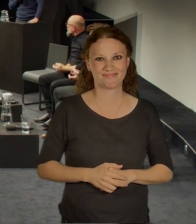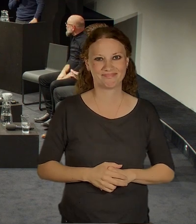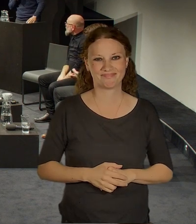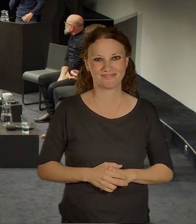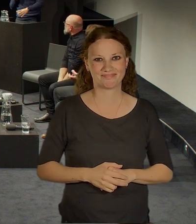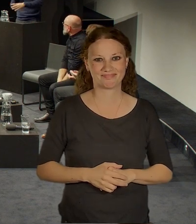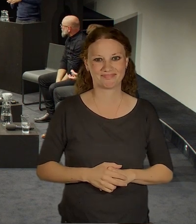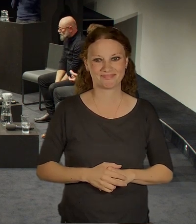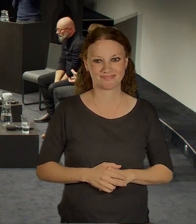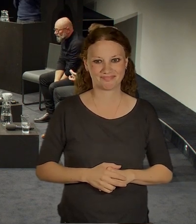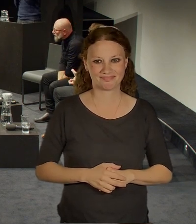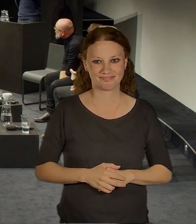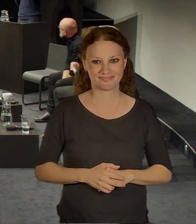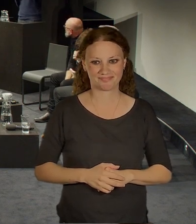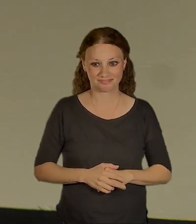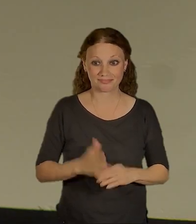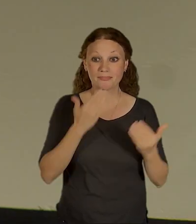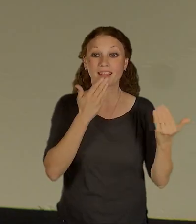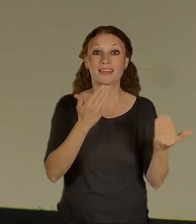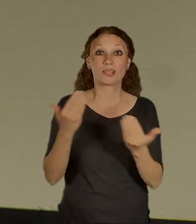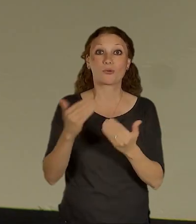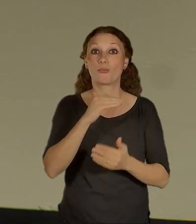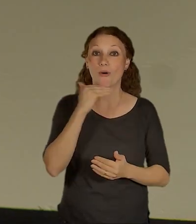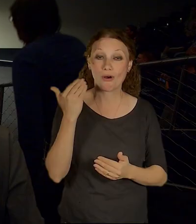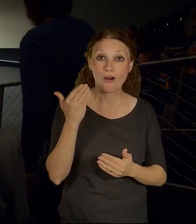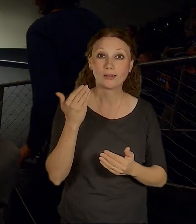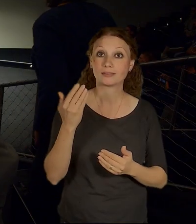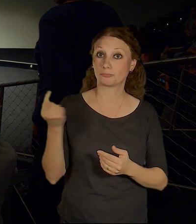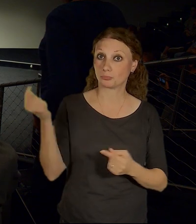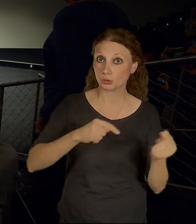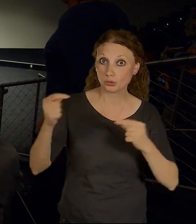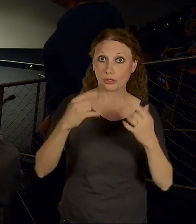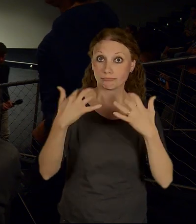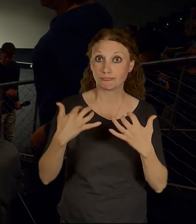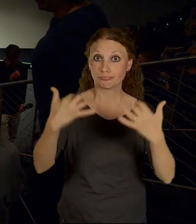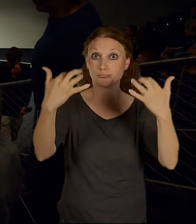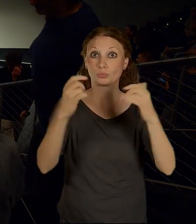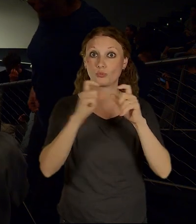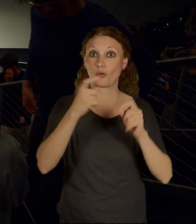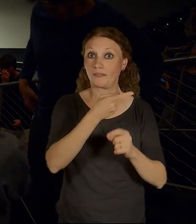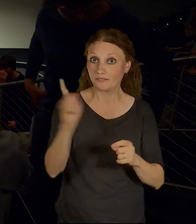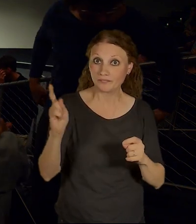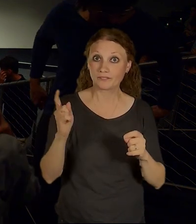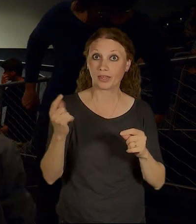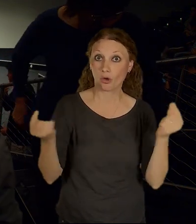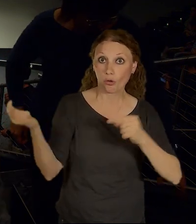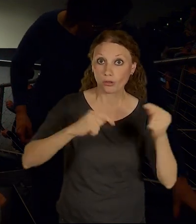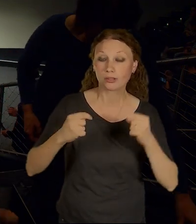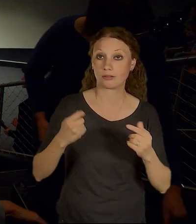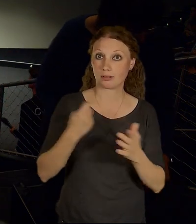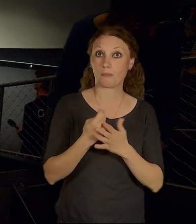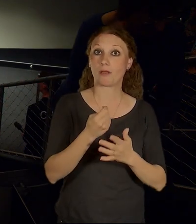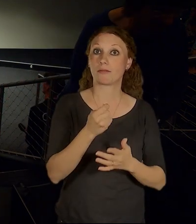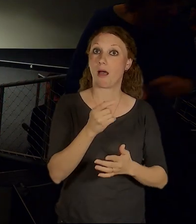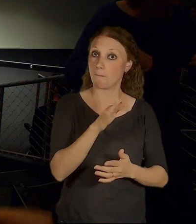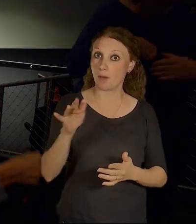Tak já vám moc krát, moc krát vám děkuju za to, že jste přišli, protože to, že sem chodíte na ty akce, tak to znamená, že se zajímáte o město a chodíte na